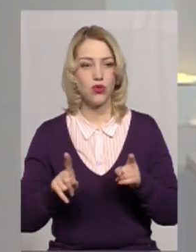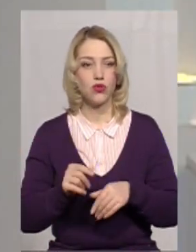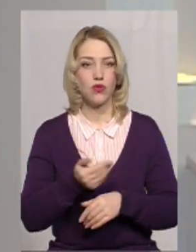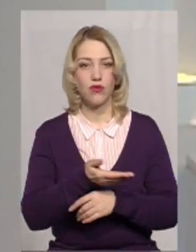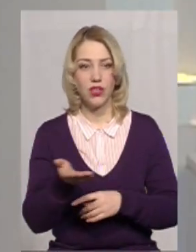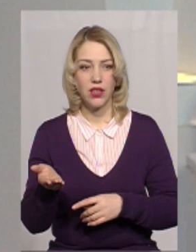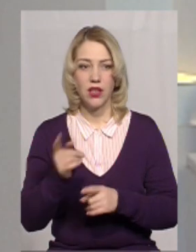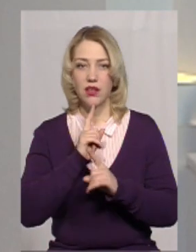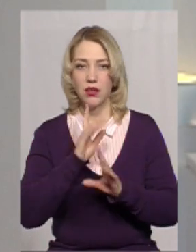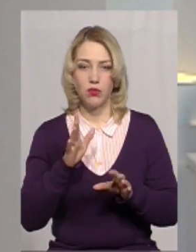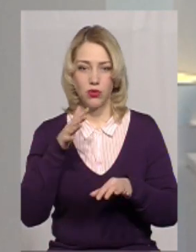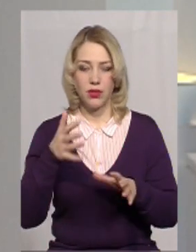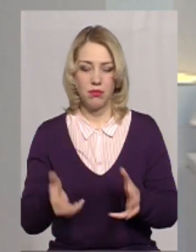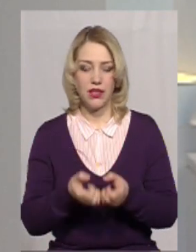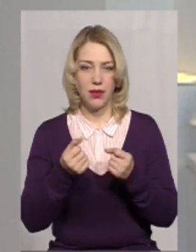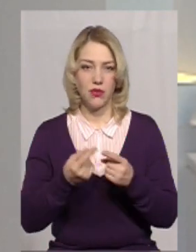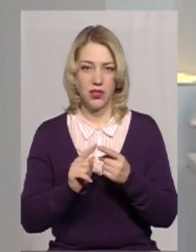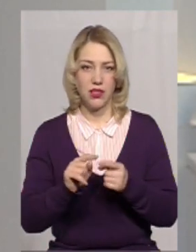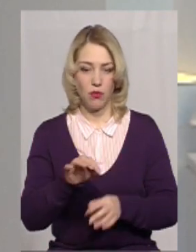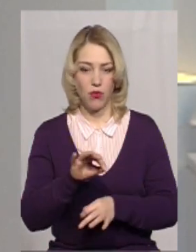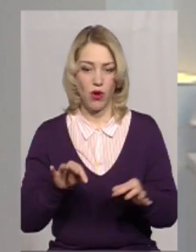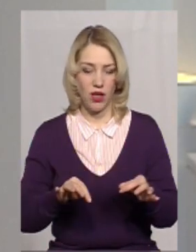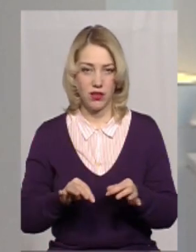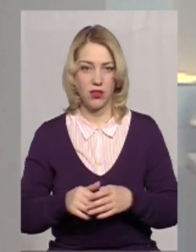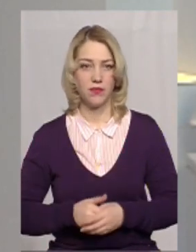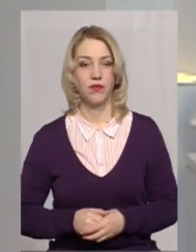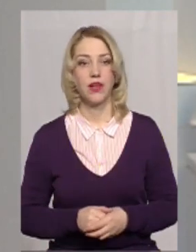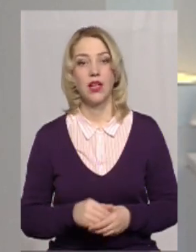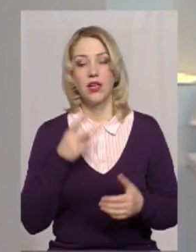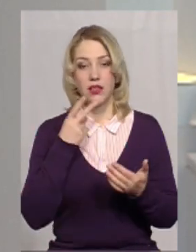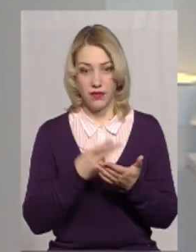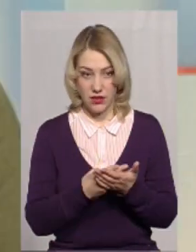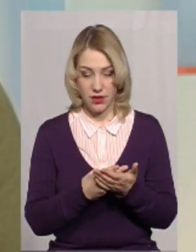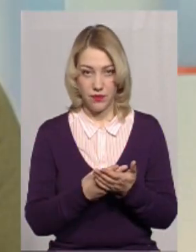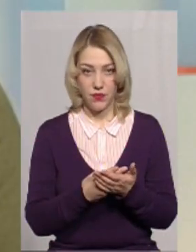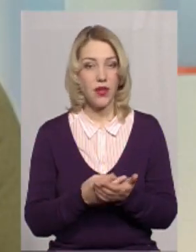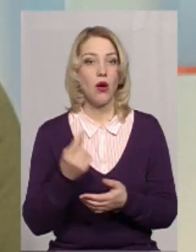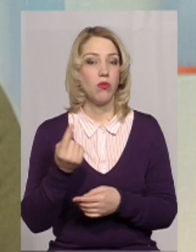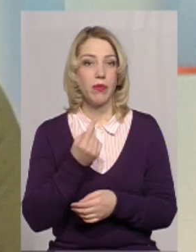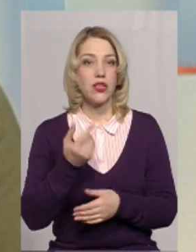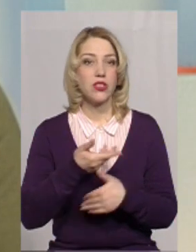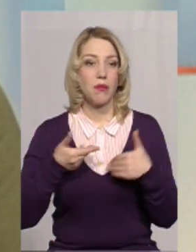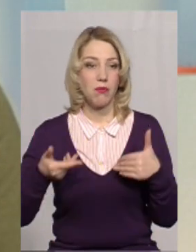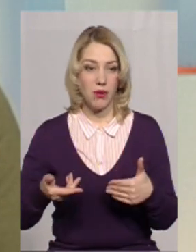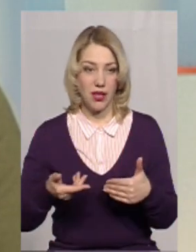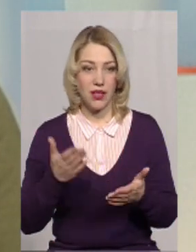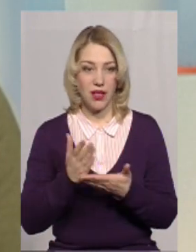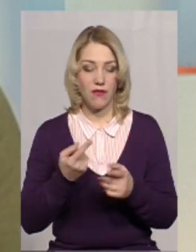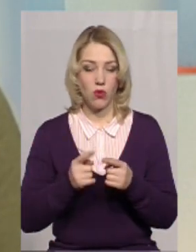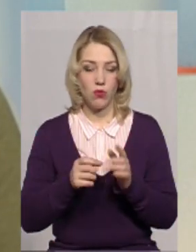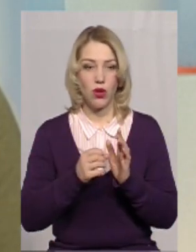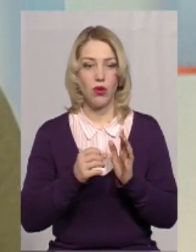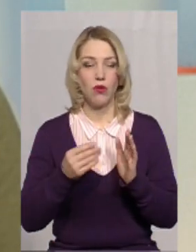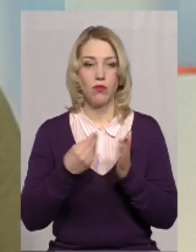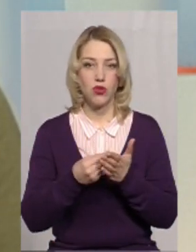не будете підтримувати цей проєкт? Дивіться, ну, по-перше, є в цьому бюджеті